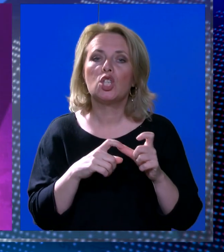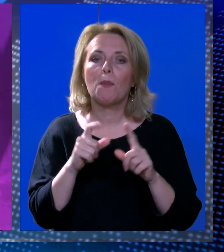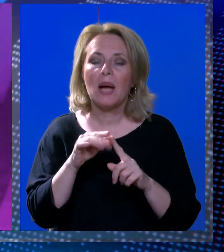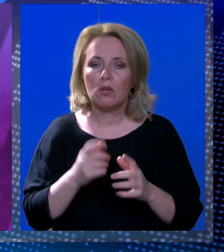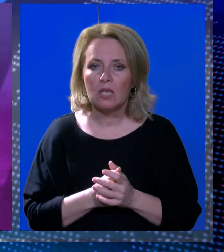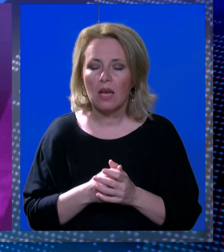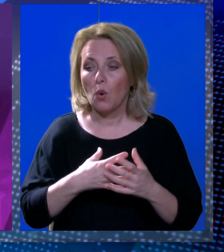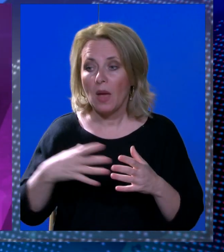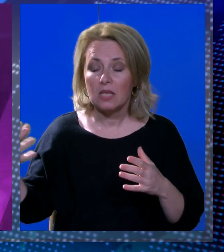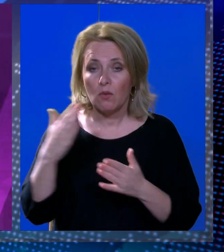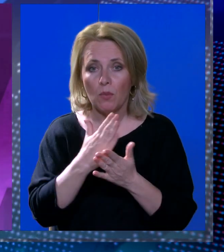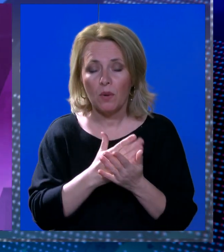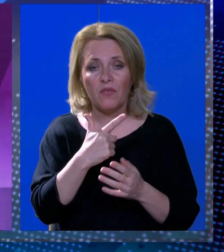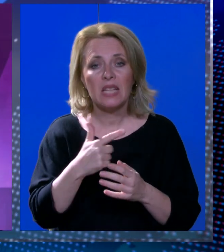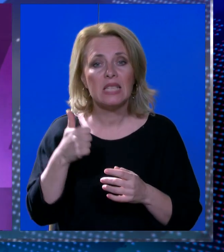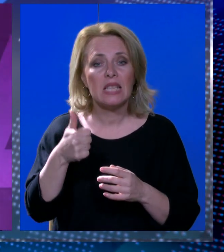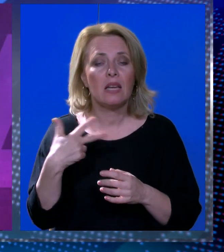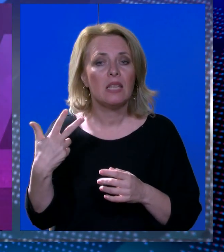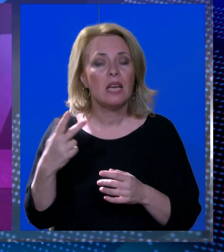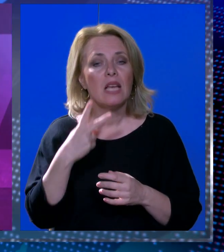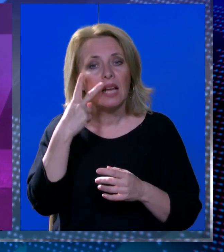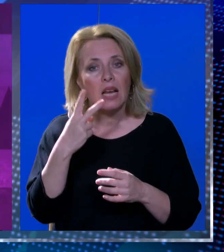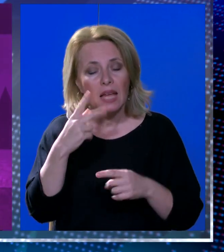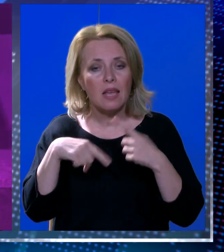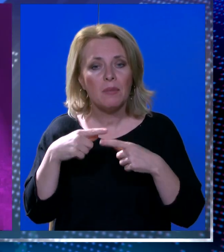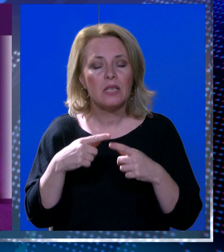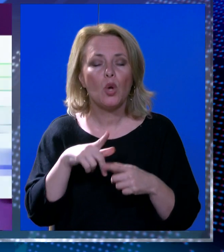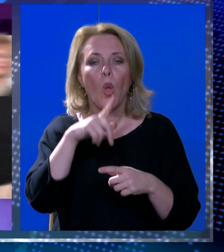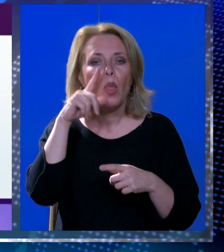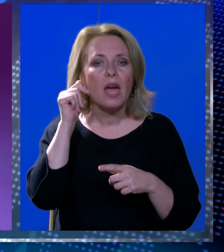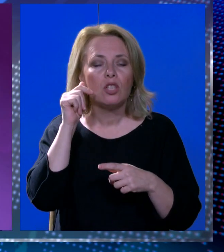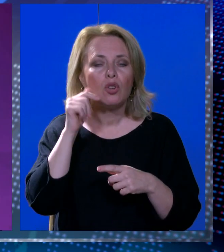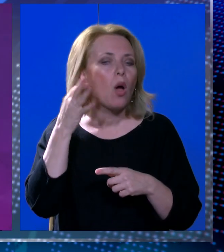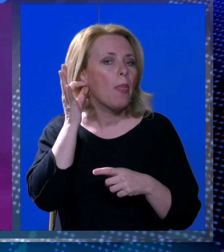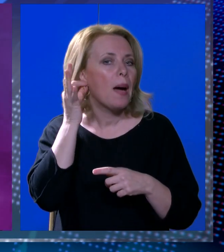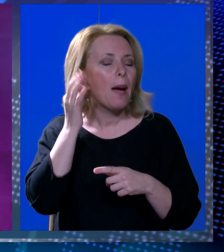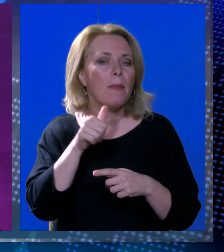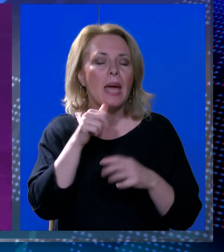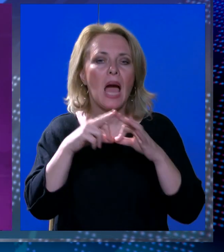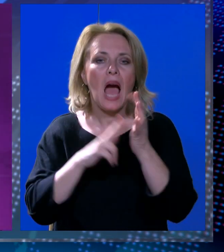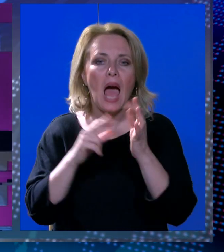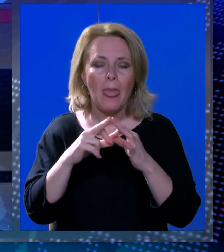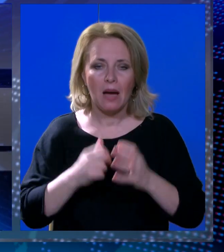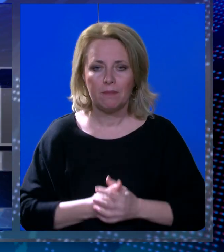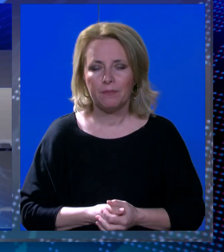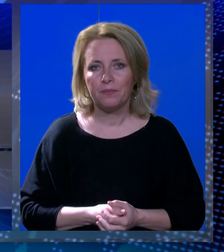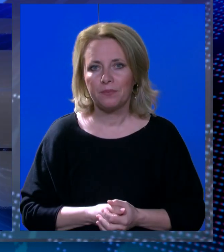U nastavku program od 21.30 gledajte emisiju Dečko, Dama i Ana s Anom Brbarahum.